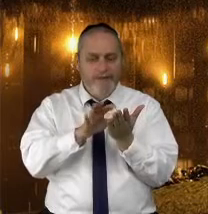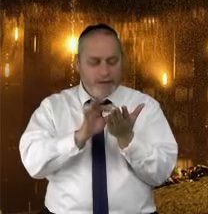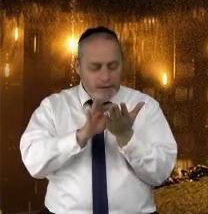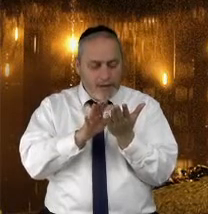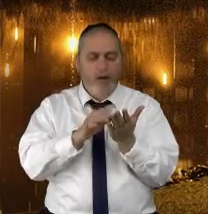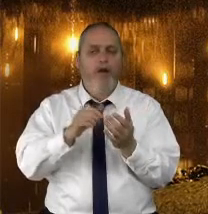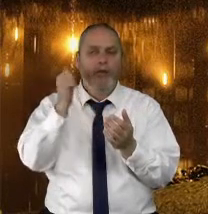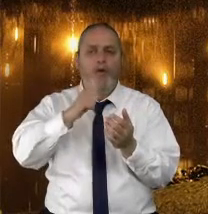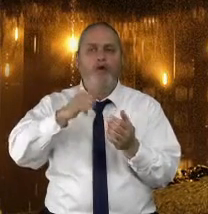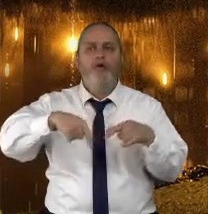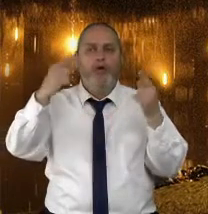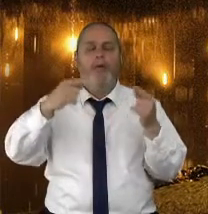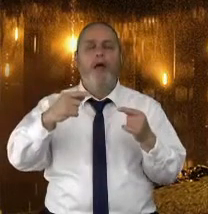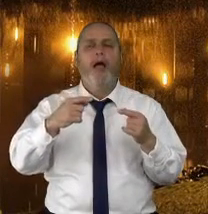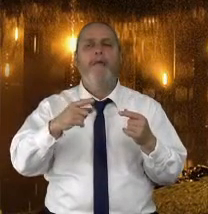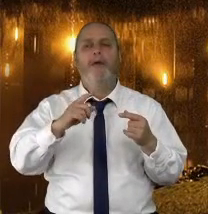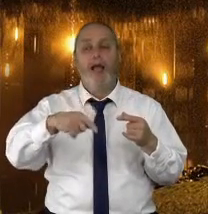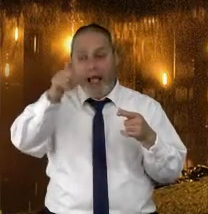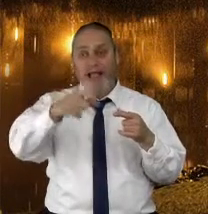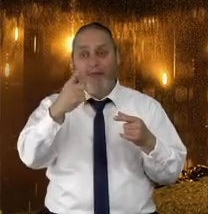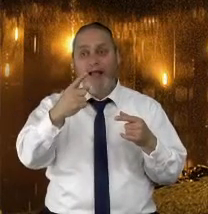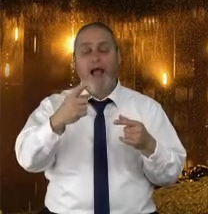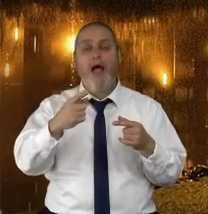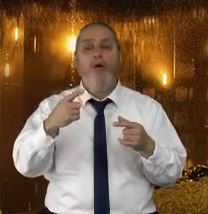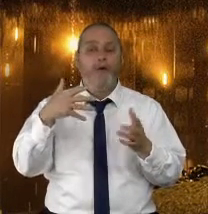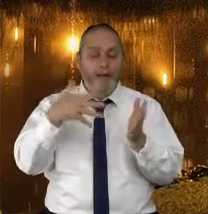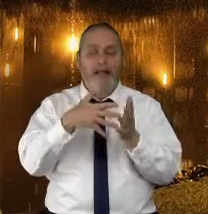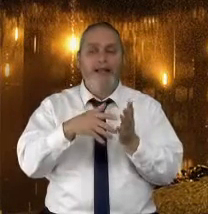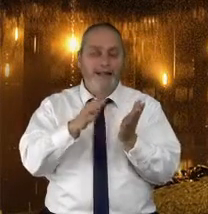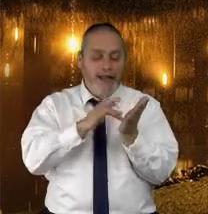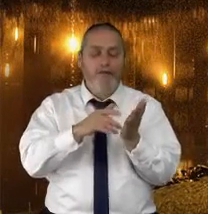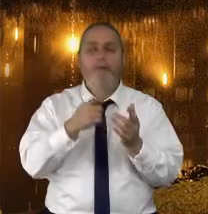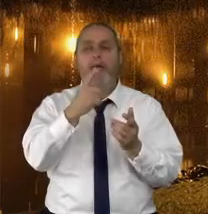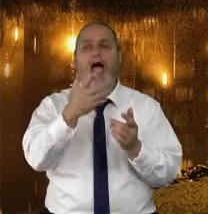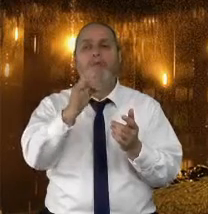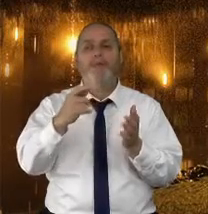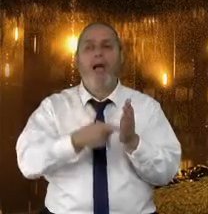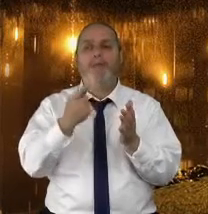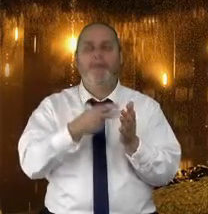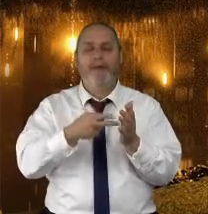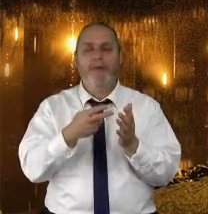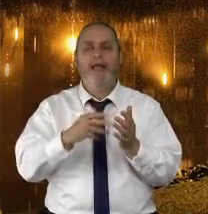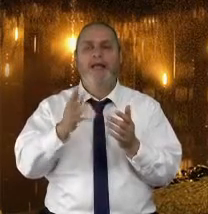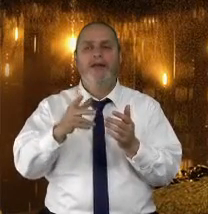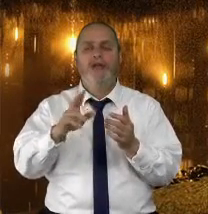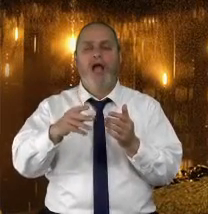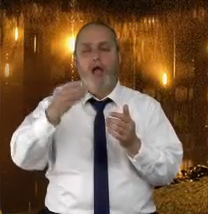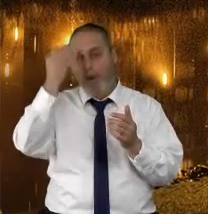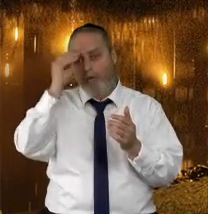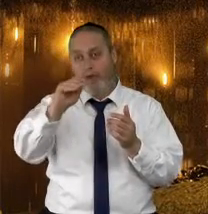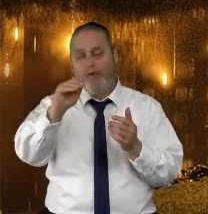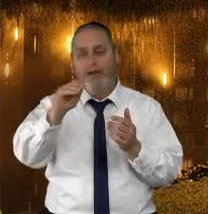במהלך יום, 150 פעם פונים אל הטלפון. למי שיש טלפונים הודעות,